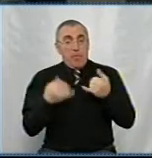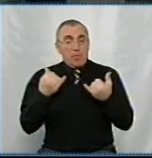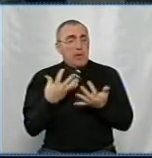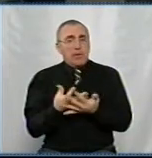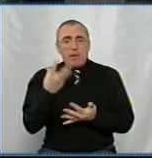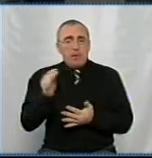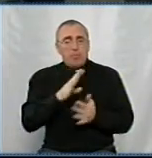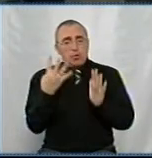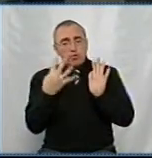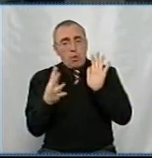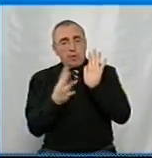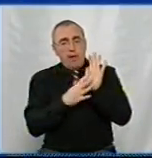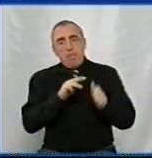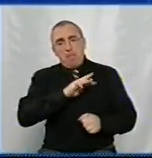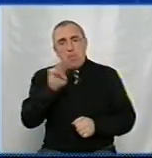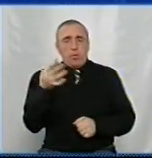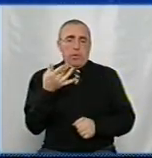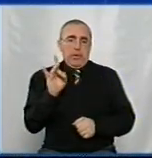не заплатили 49 мільйонів гривень.